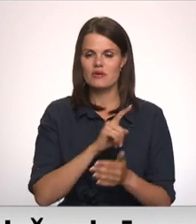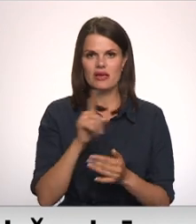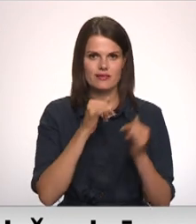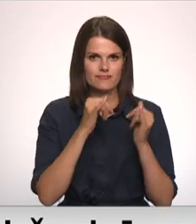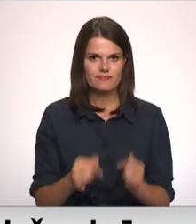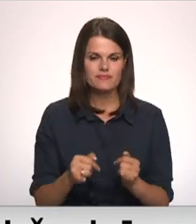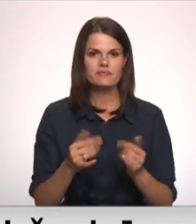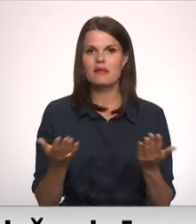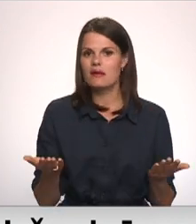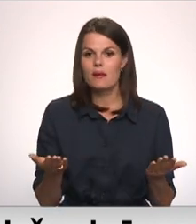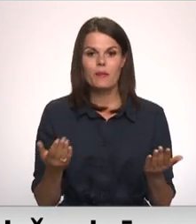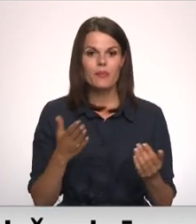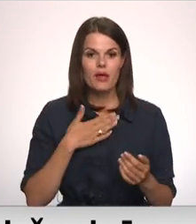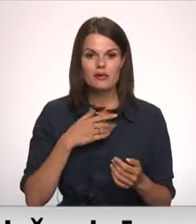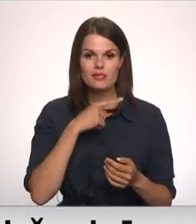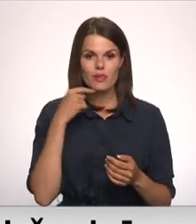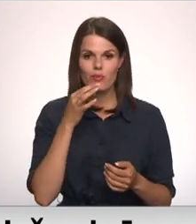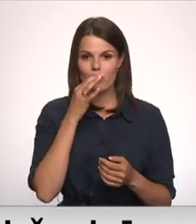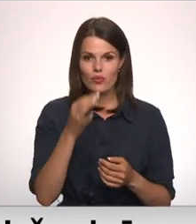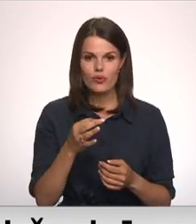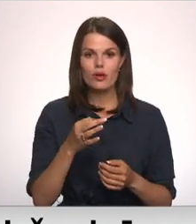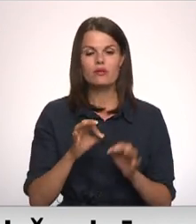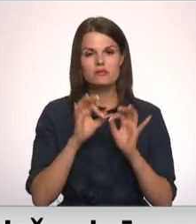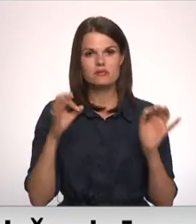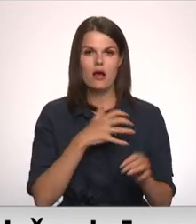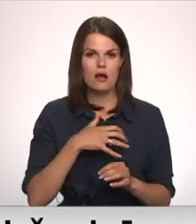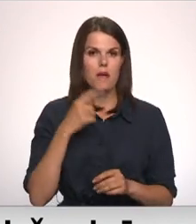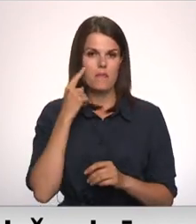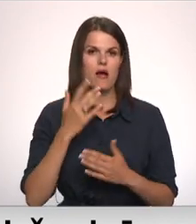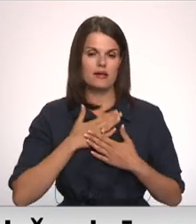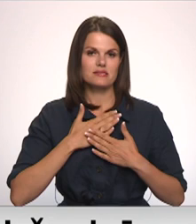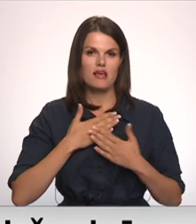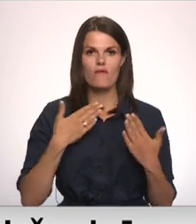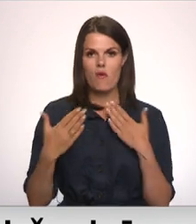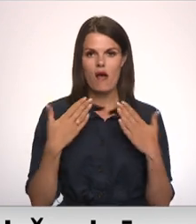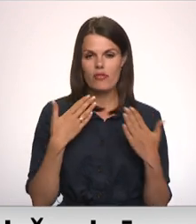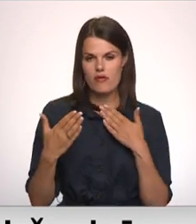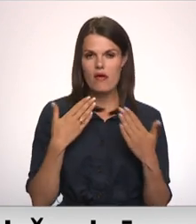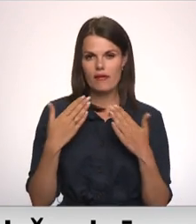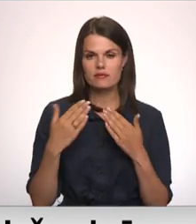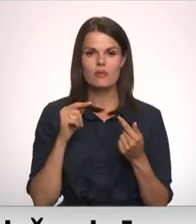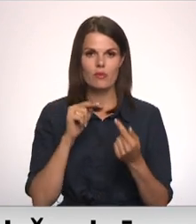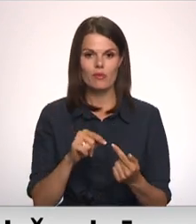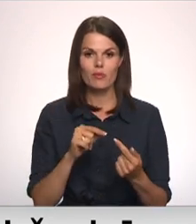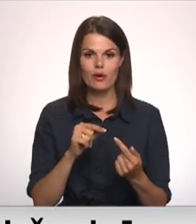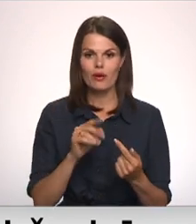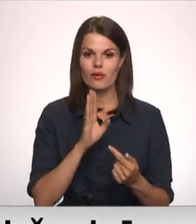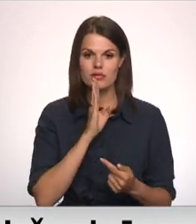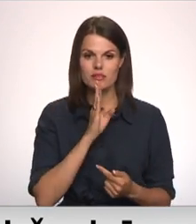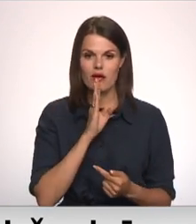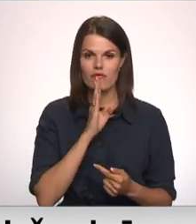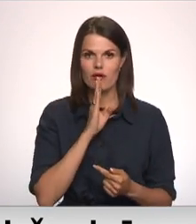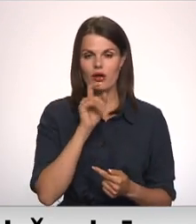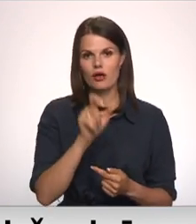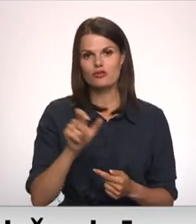Es gribētu arī teikt, sākam ar sevi, sākam ar savu attieksmi pret sīviešu